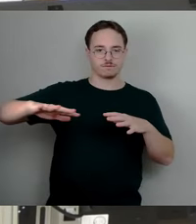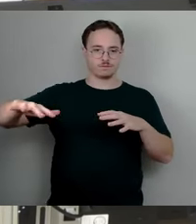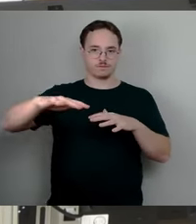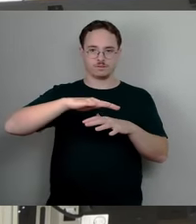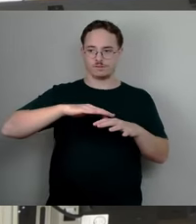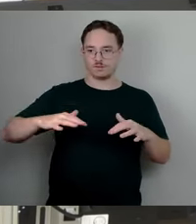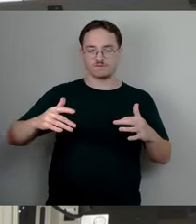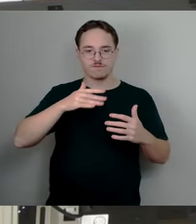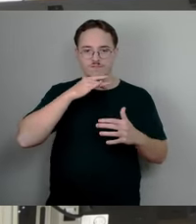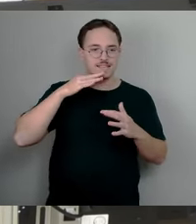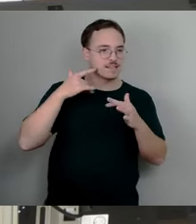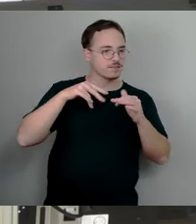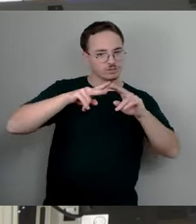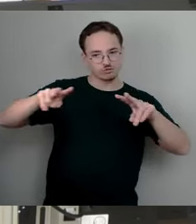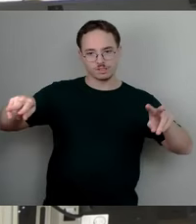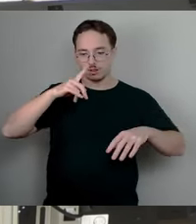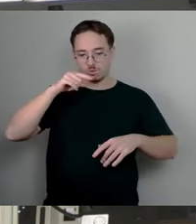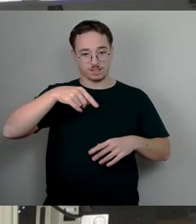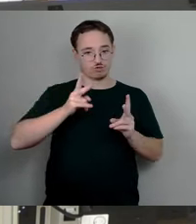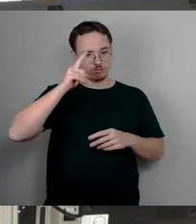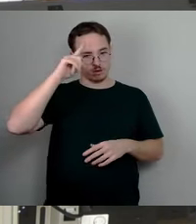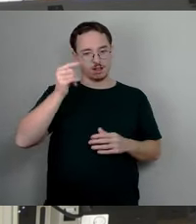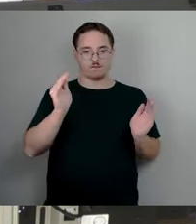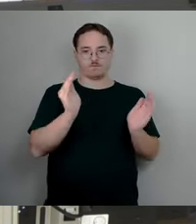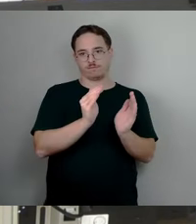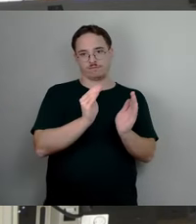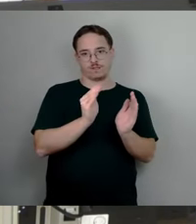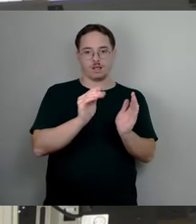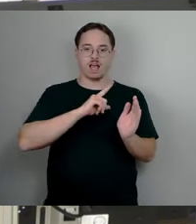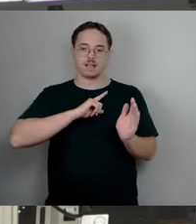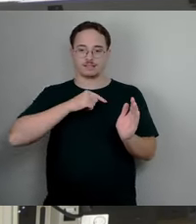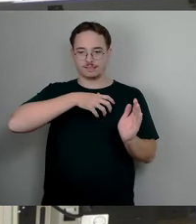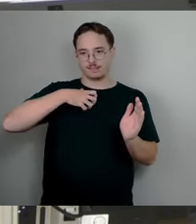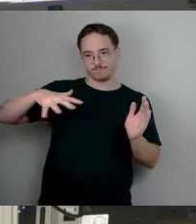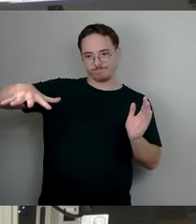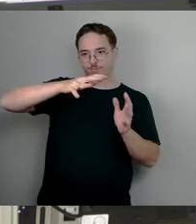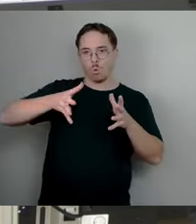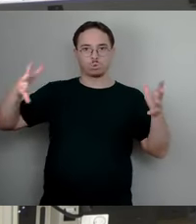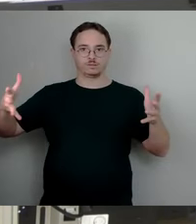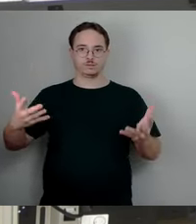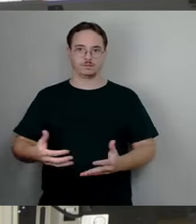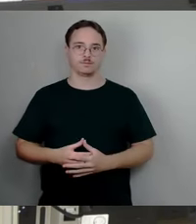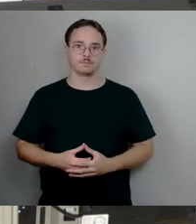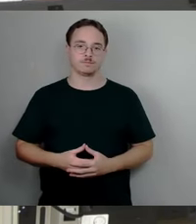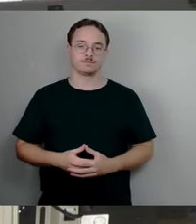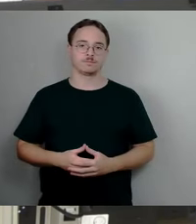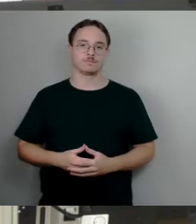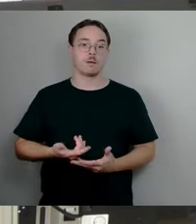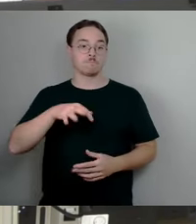Begründung zum Antrag spricht die CDU selbst davon, dass Parteien der politischen Willensbildung beitragen.